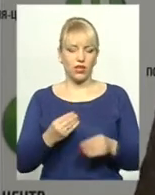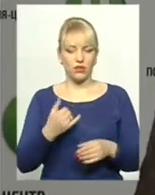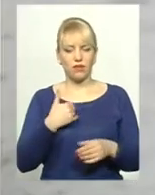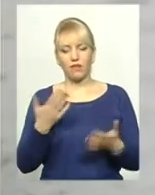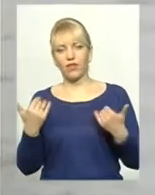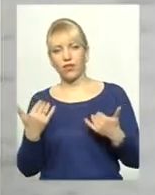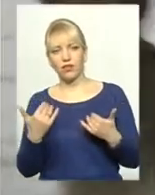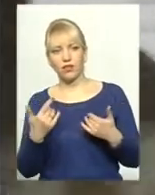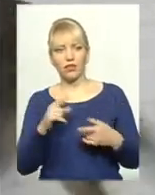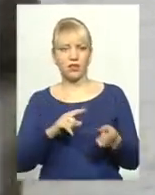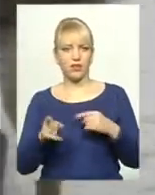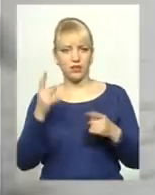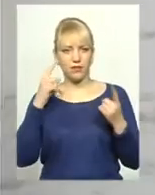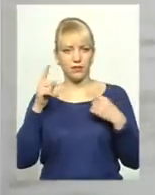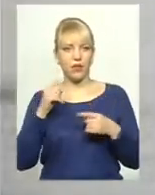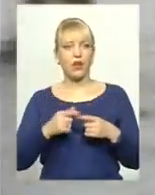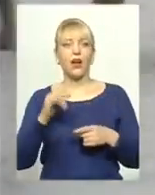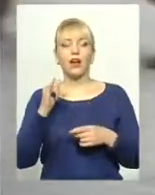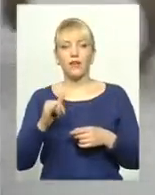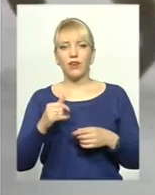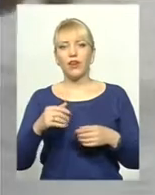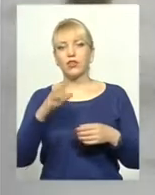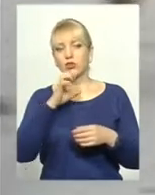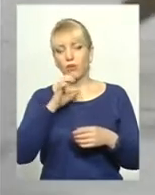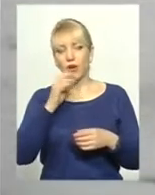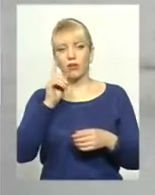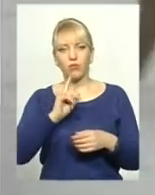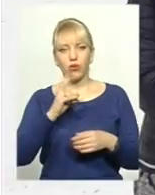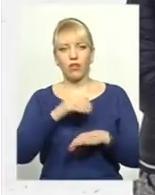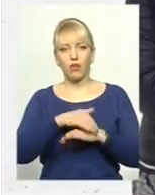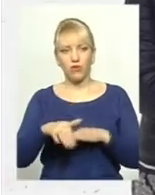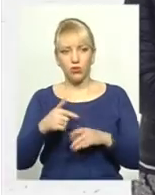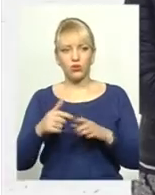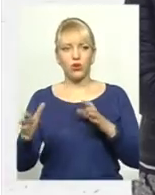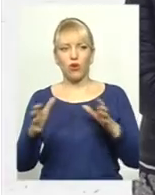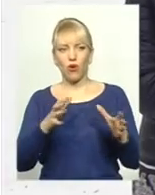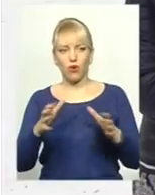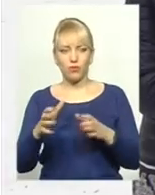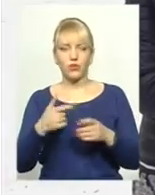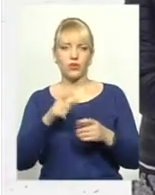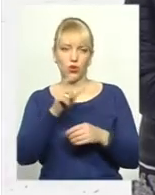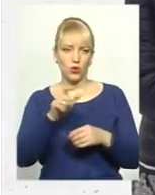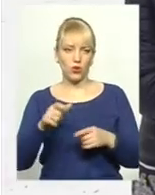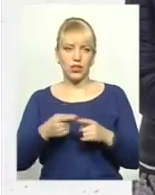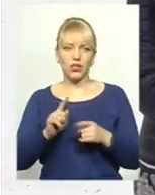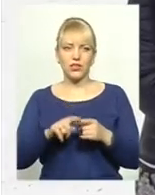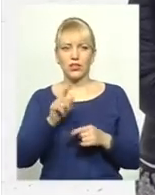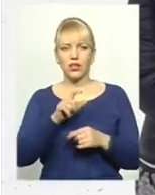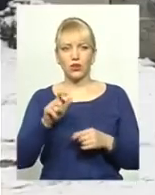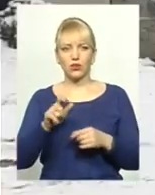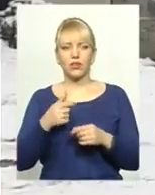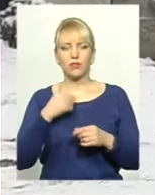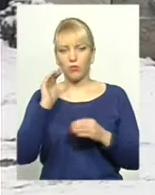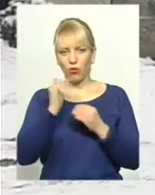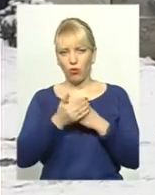те, в нас все. Поки собаки залишаються на вулиці, опіку над ними взяли місцеві жителі. Ця пані приховує обличчя, аби уникнути осуду сусідів.